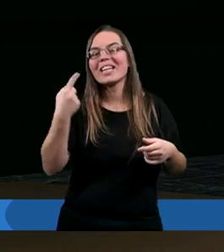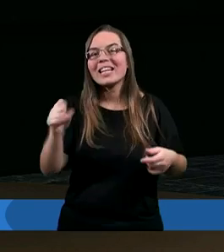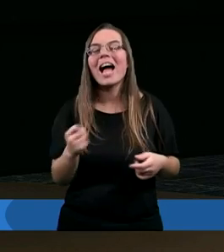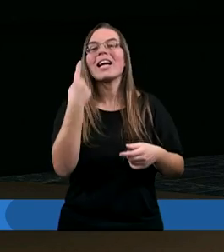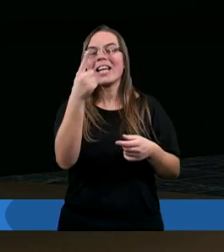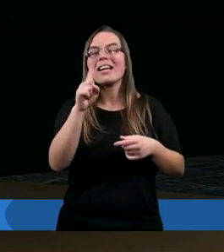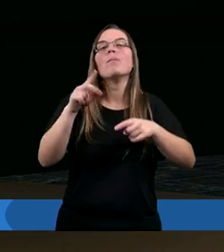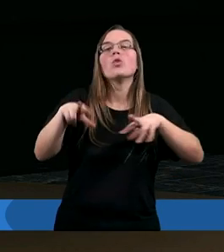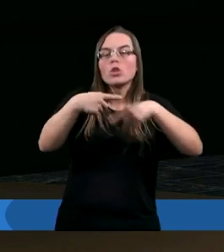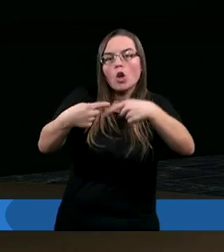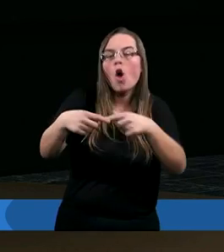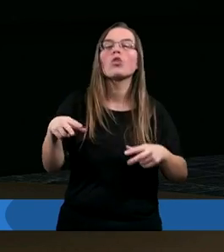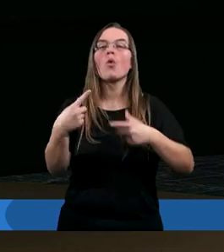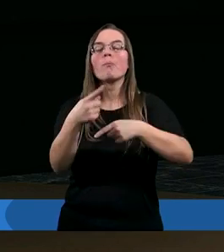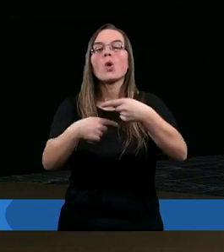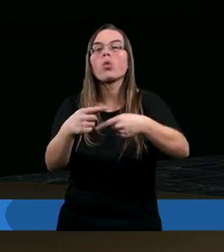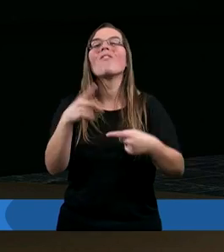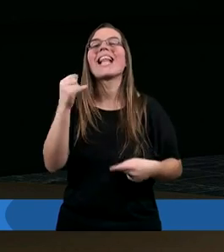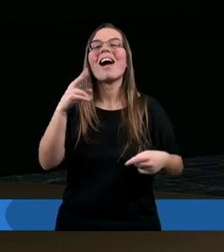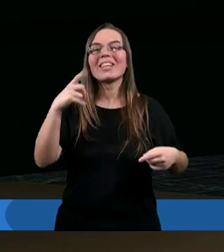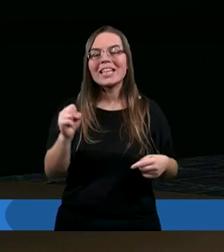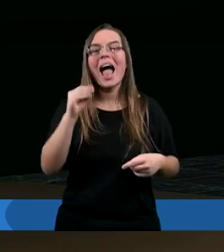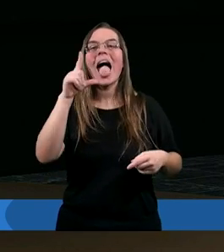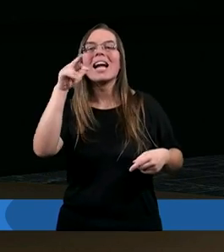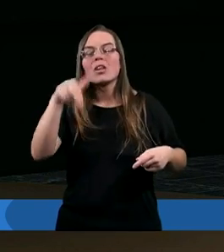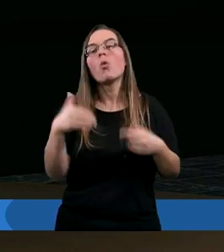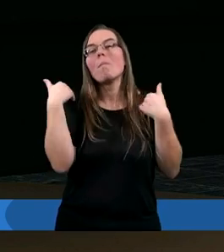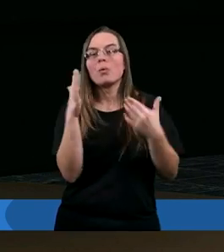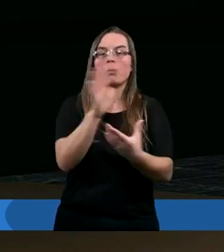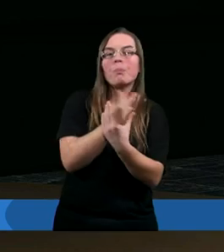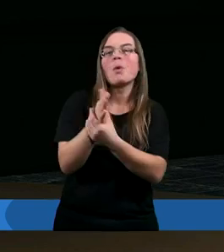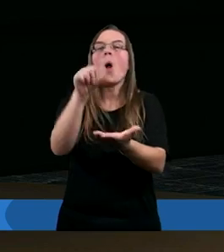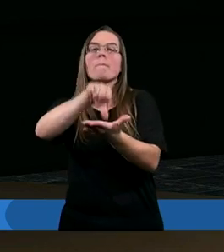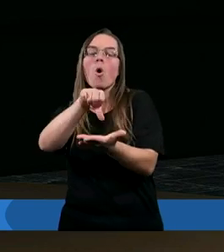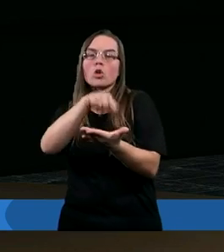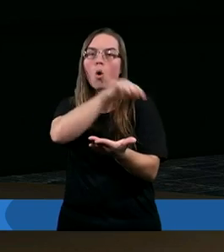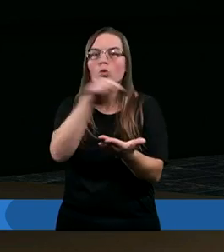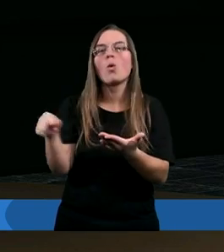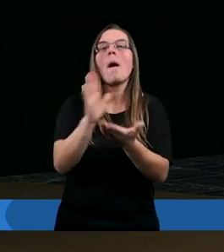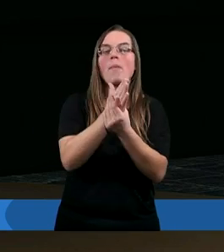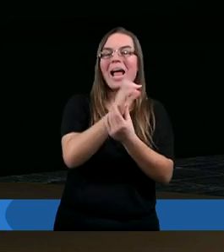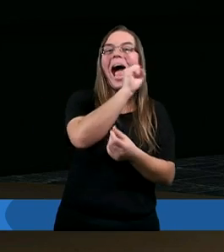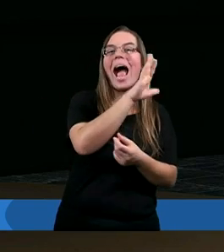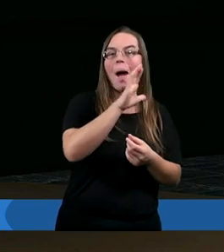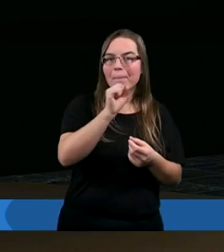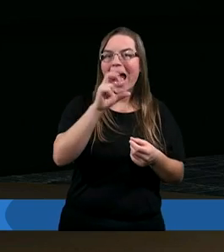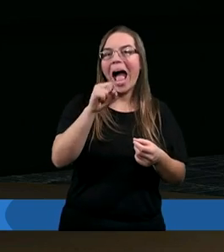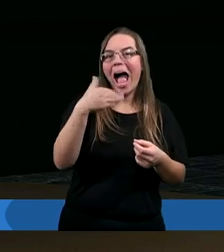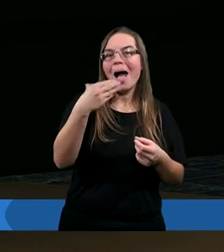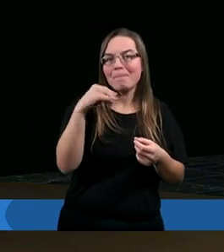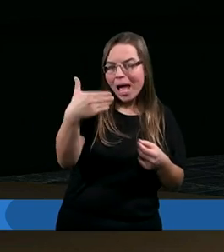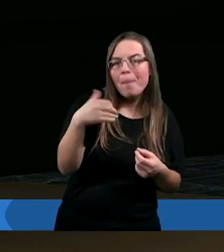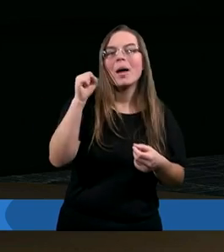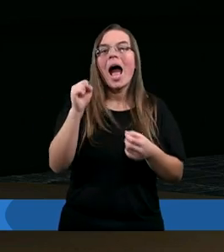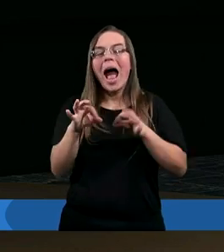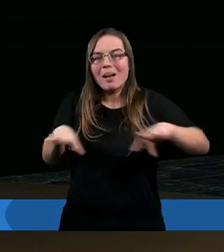jednym z przodków Dawida. A więc gdzieś ten elichu był tak pośrodku, czy pomiędzy Abrahamem i blisko z